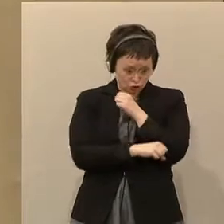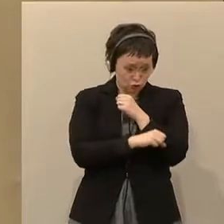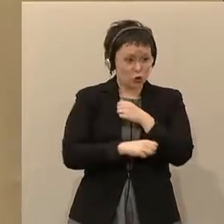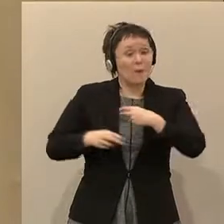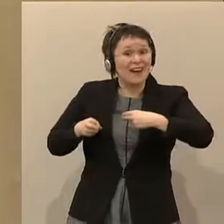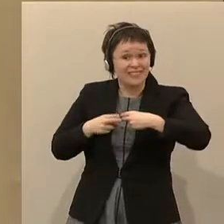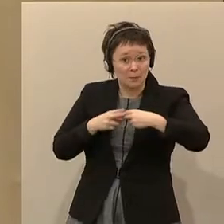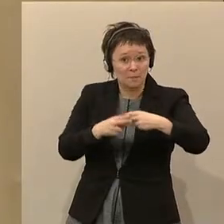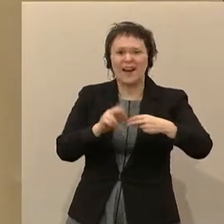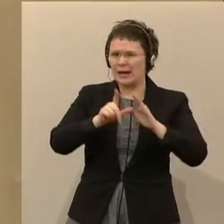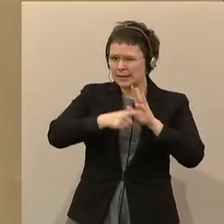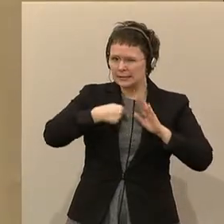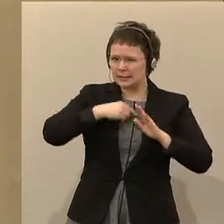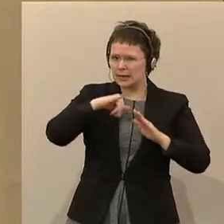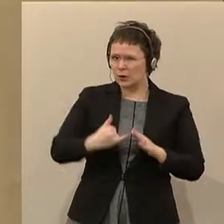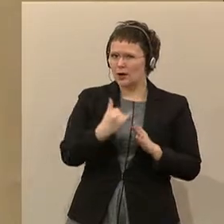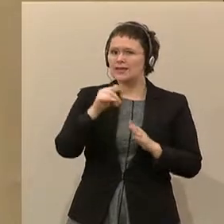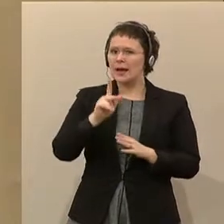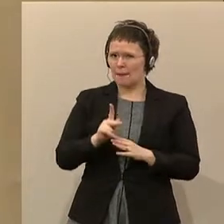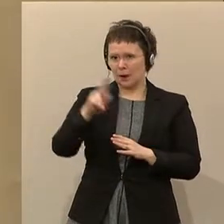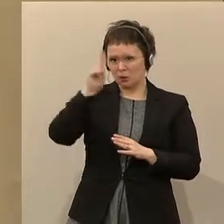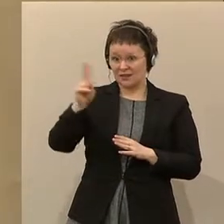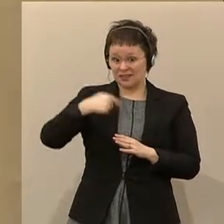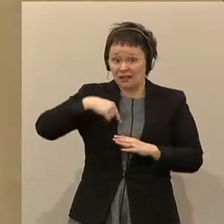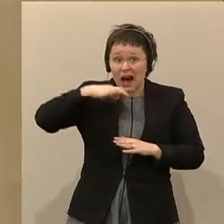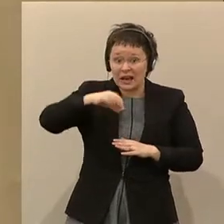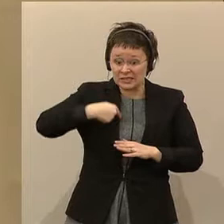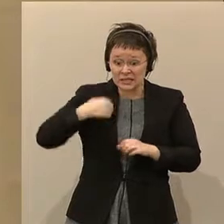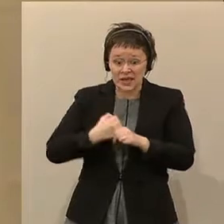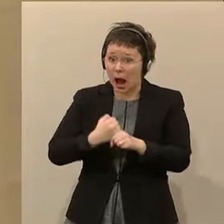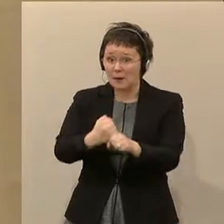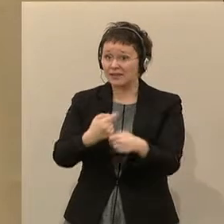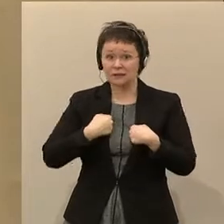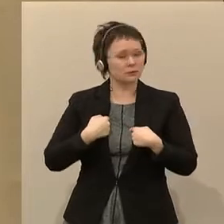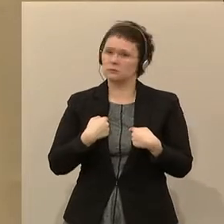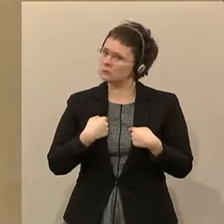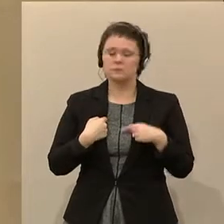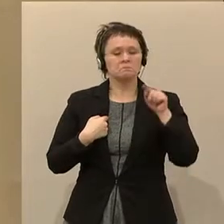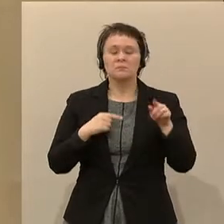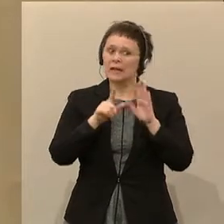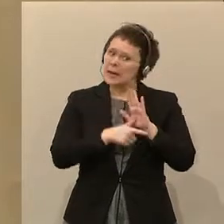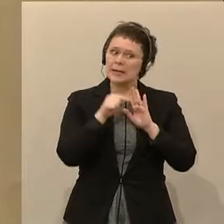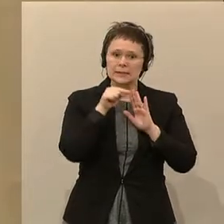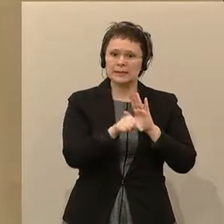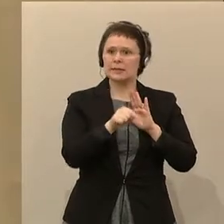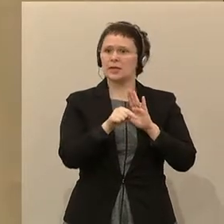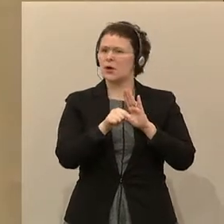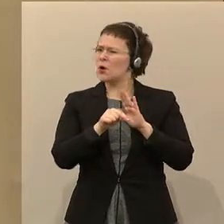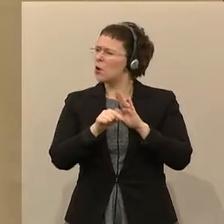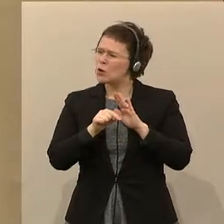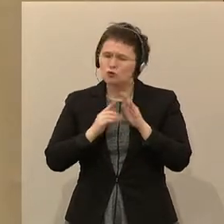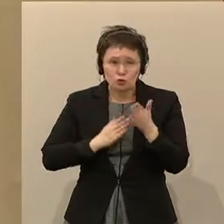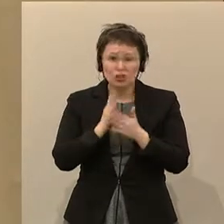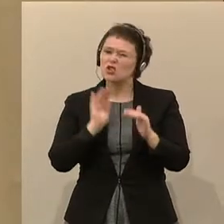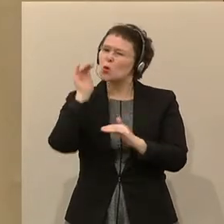-Kepler-Universität in Linz war ich kein Einzelfall, sondern gerade die Johannes-Kepler-Universität hat überdurchschnittlich